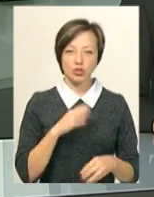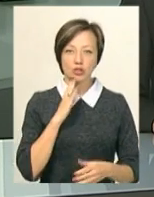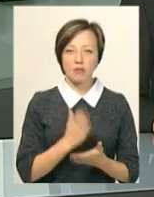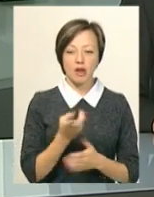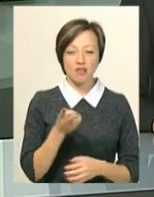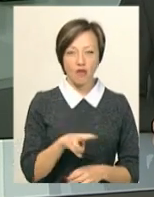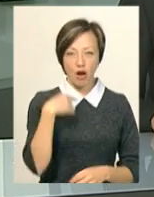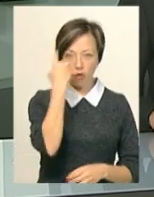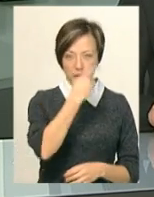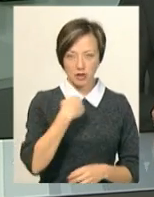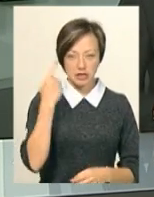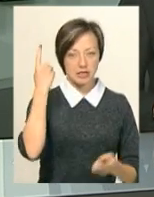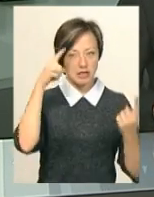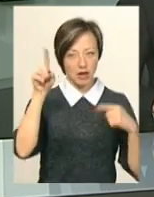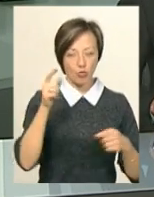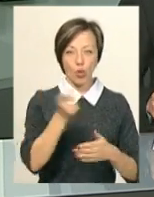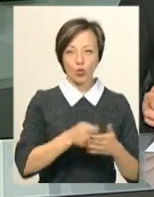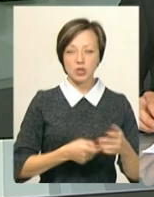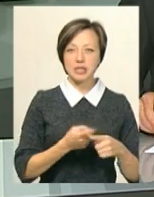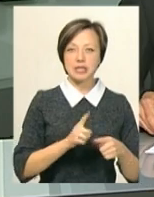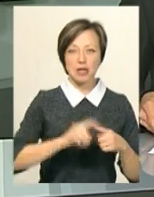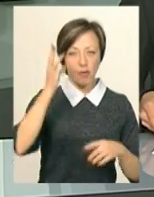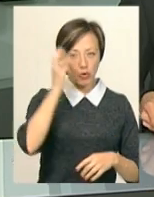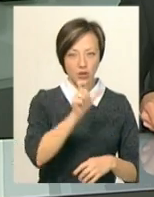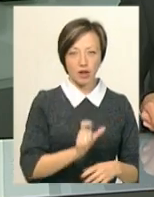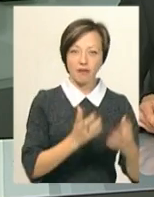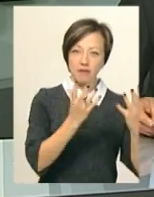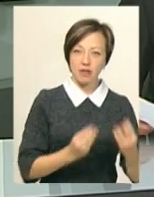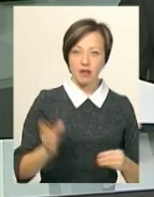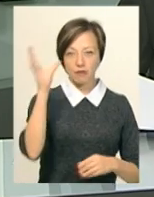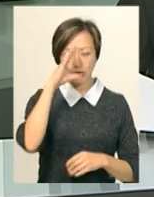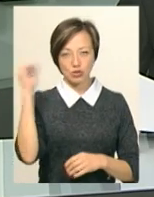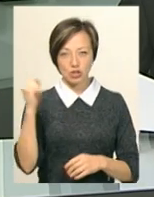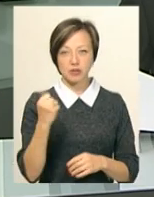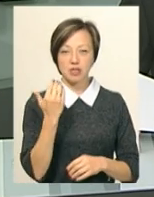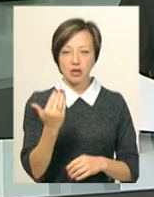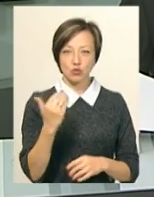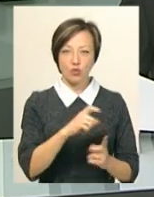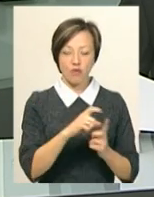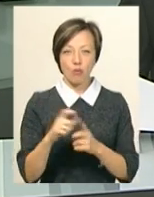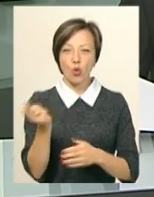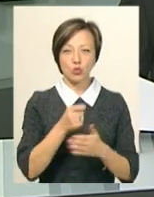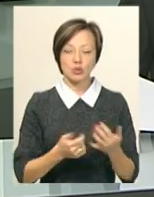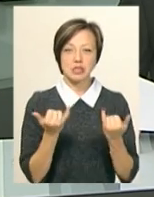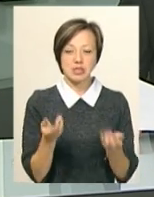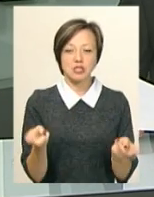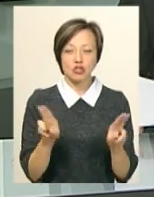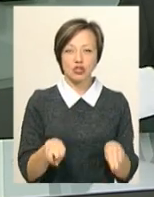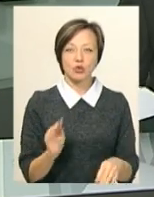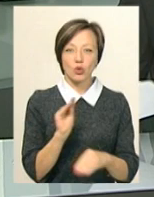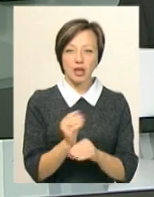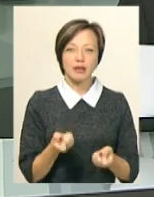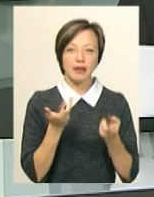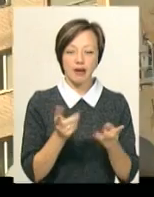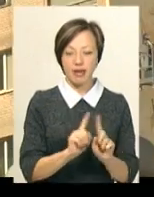має два обличчя. За задумом живописців, це подолянка в день та вночі. За словами Юрія Підчука, до муралу наразі залишилось додати